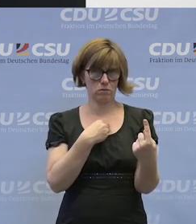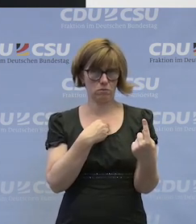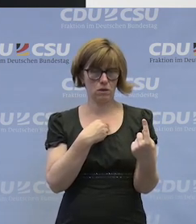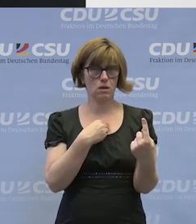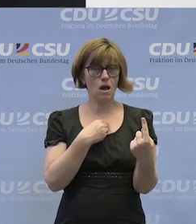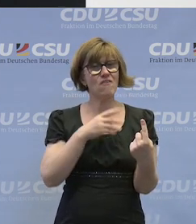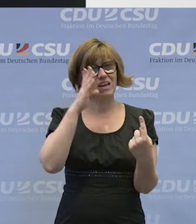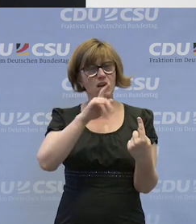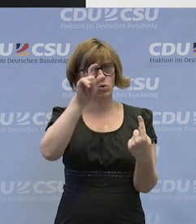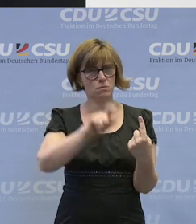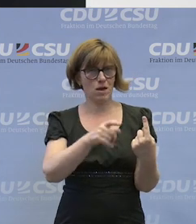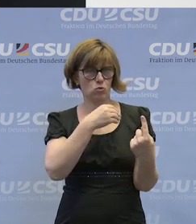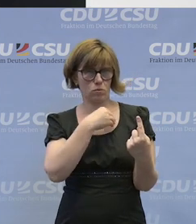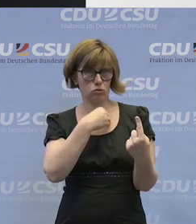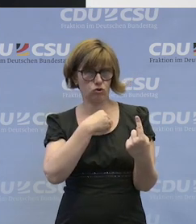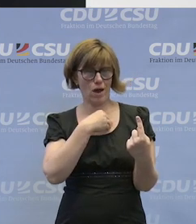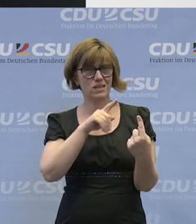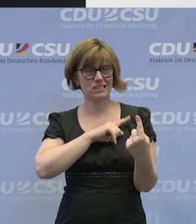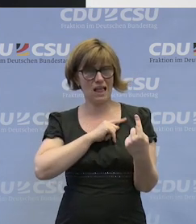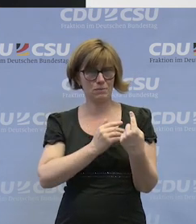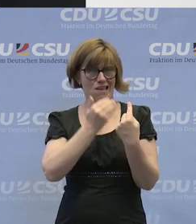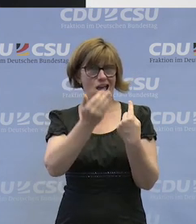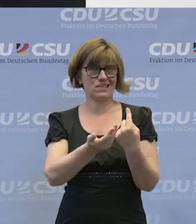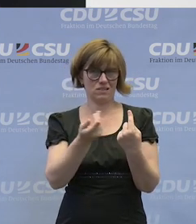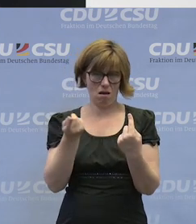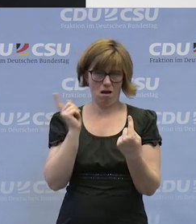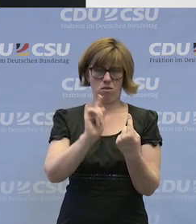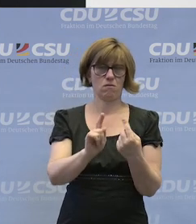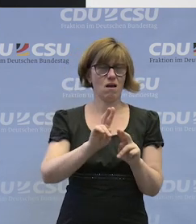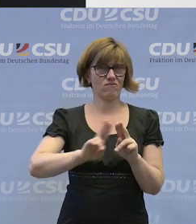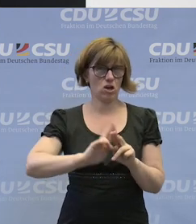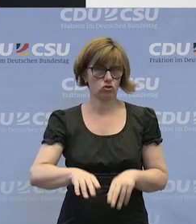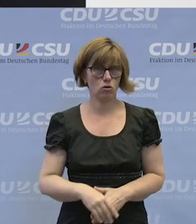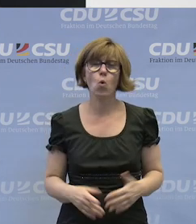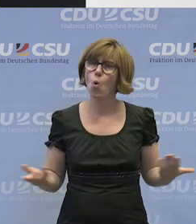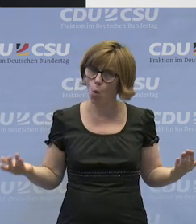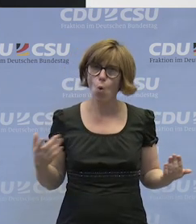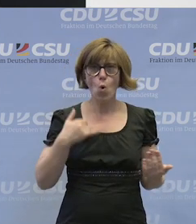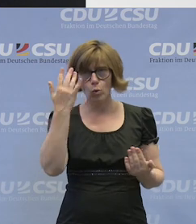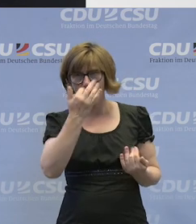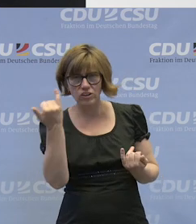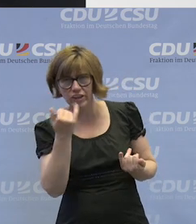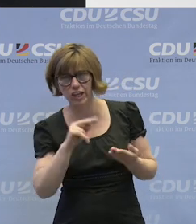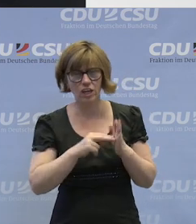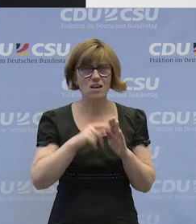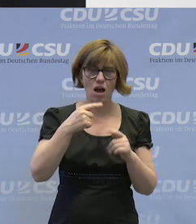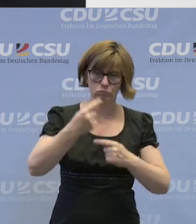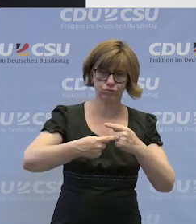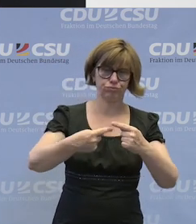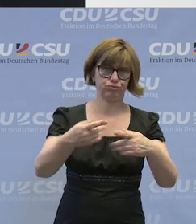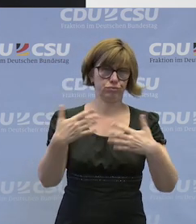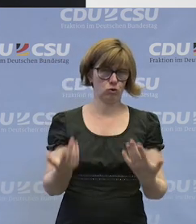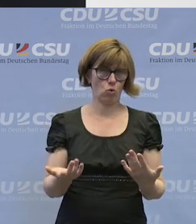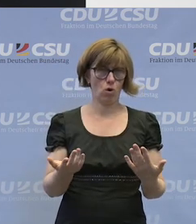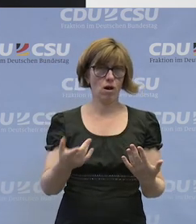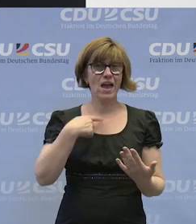als Vertrauensperson, die ich dort als Externer in der Werkstatt war. Und dann dachte ich, okay, können wir darüber reden? Und dann entstand das. Von